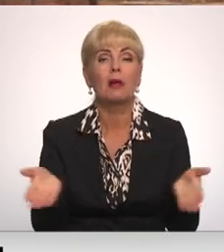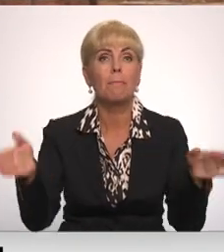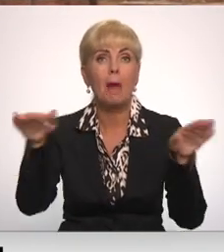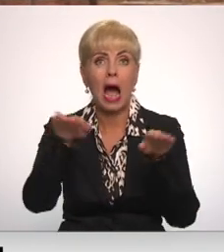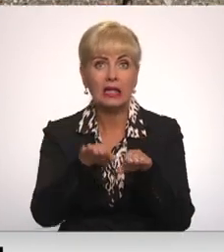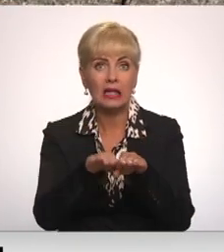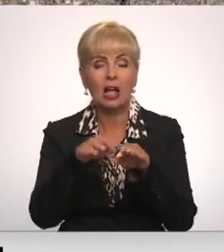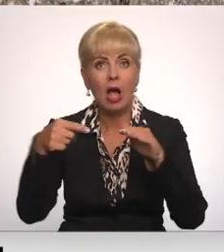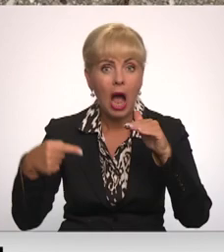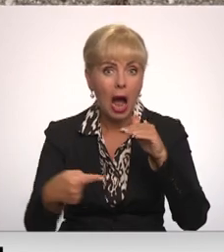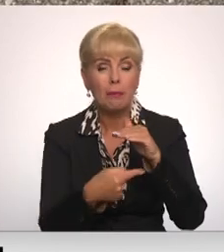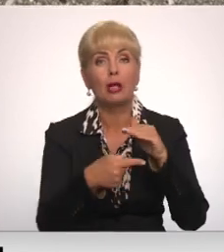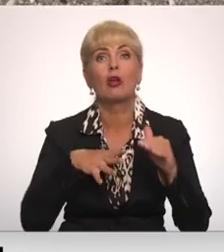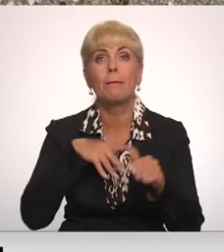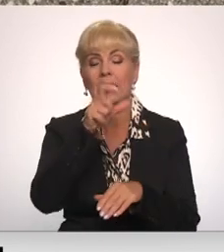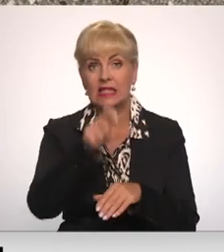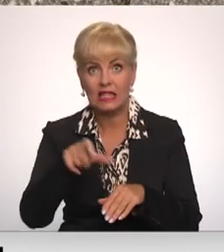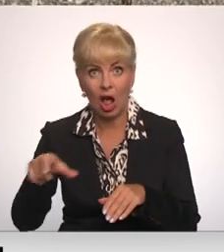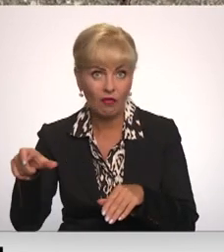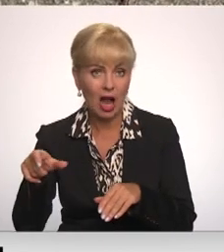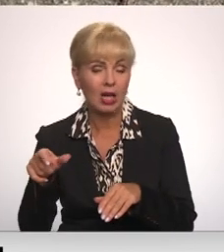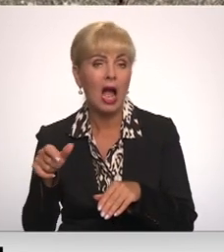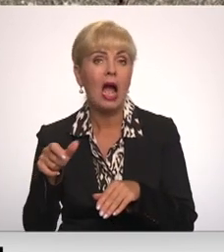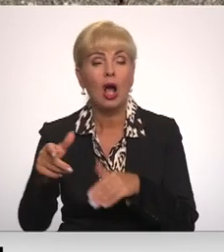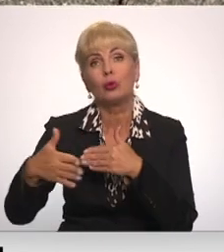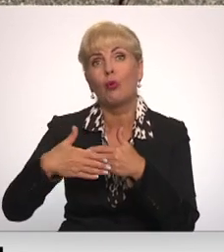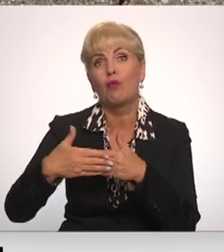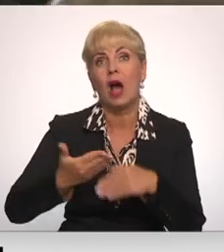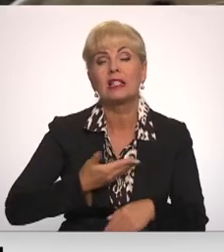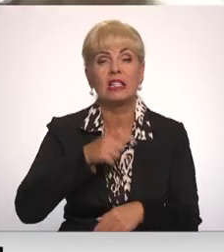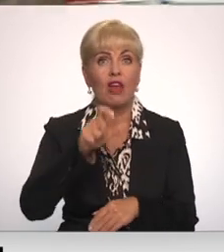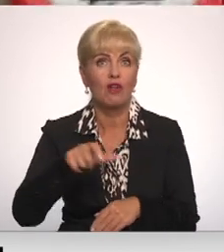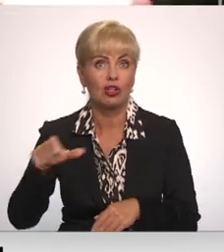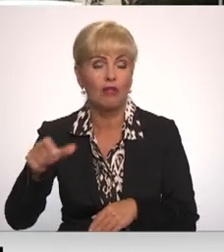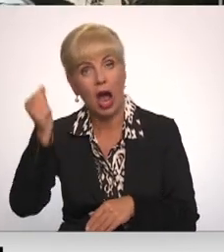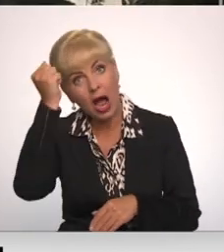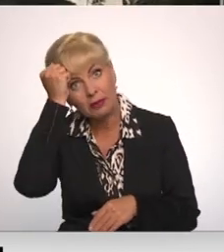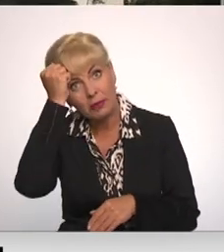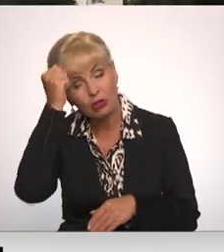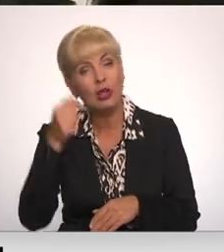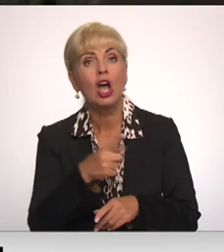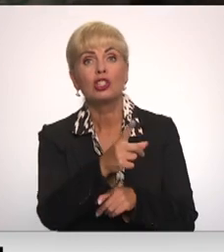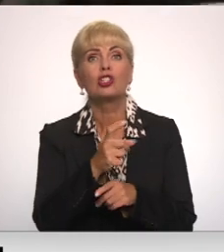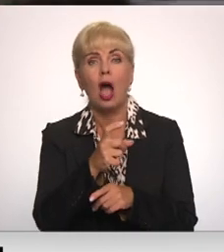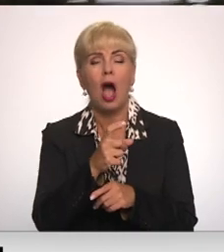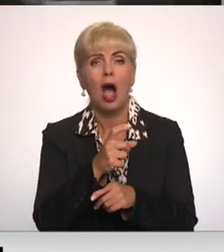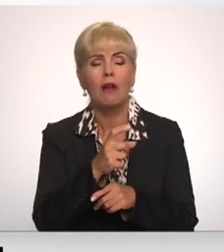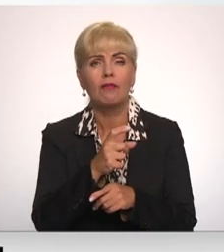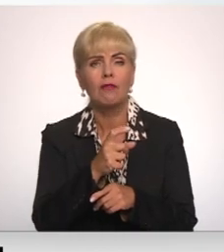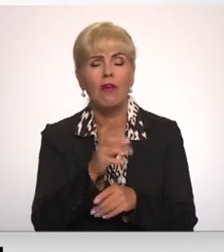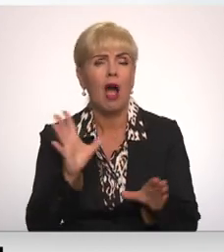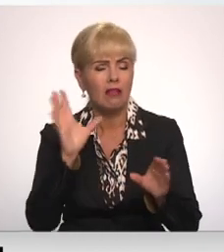esot bijuši apakšā cilvēki. Tad ir līdzās tuvumā dzīvojoši cilvēko atmiņas par to, ka šāva visu nakti līdz